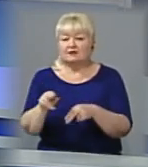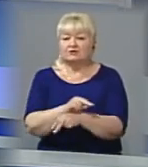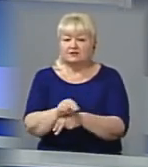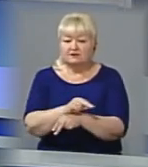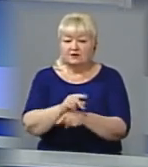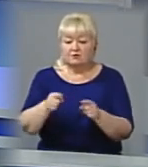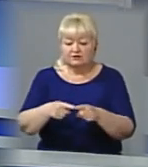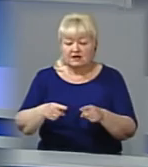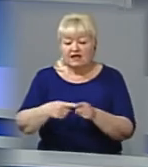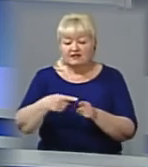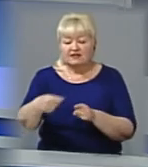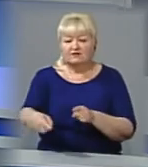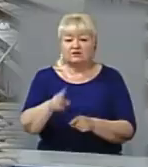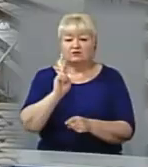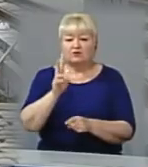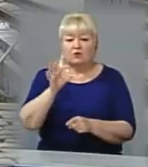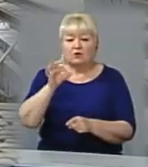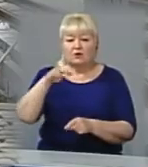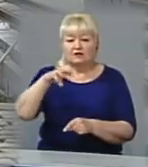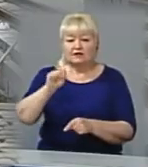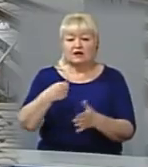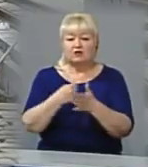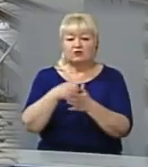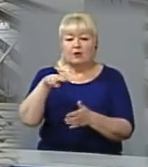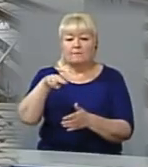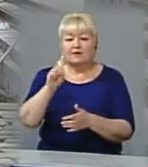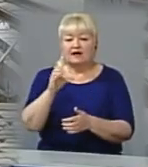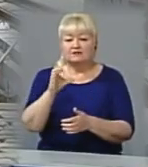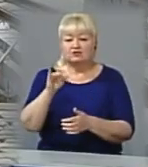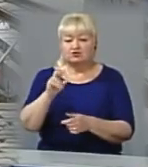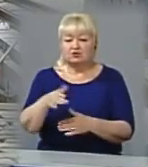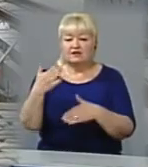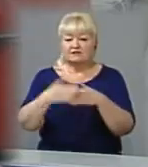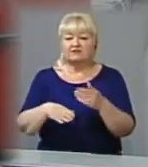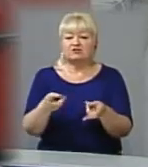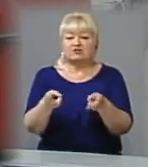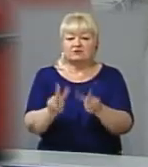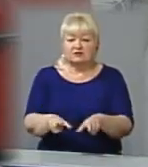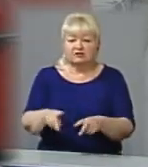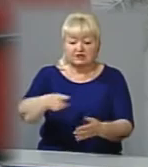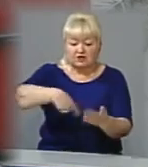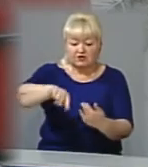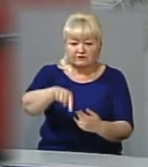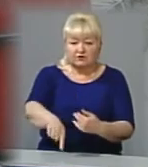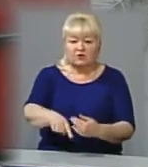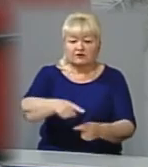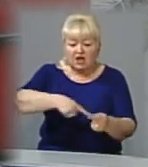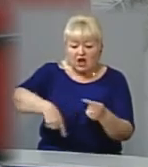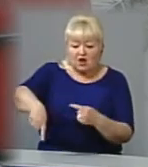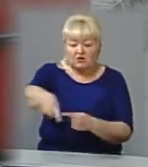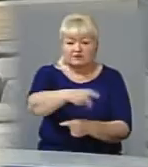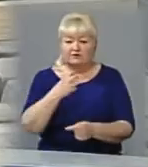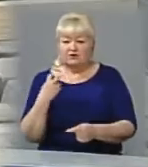відрізку від вулиці Богдана Котика до Пасічної. Залишилось облаштувати колектор, розворотне кільце трамваю на перетині Личаківська